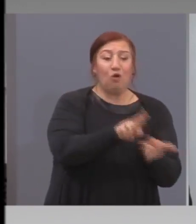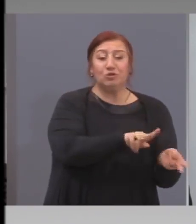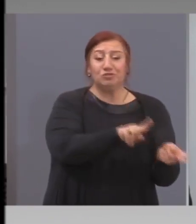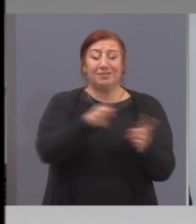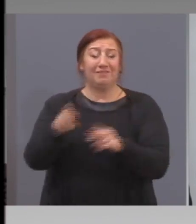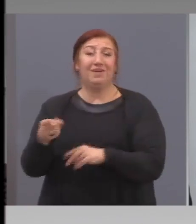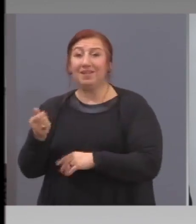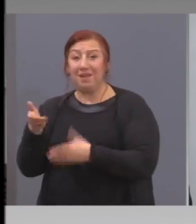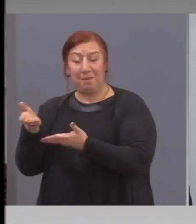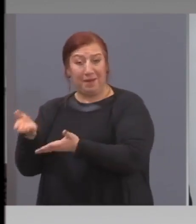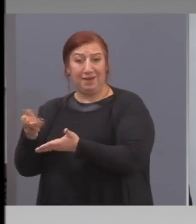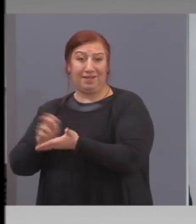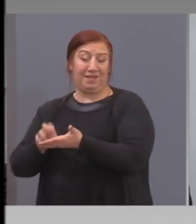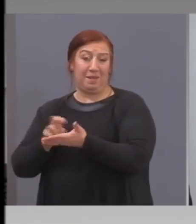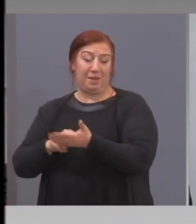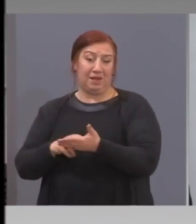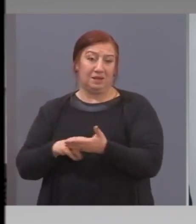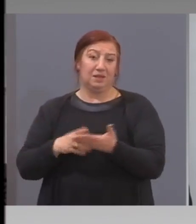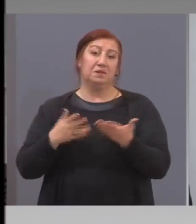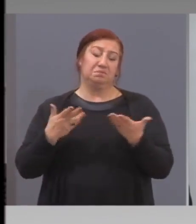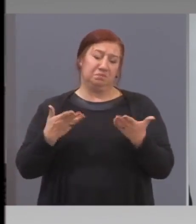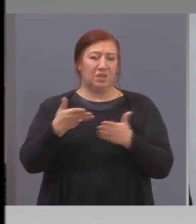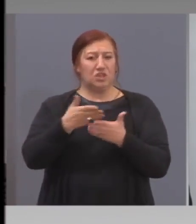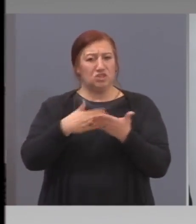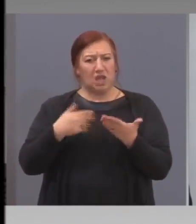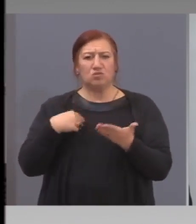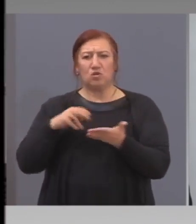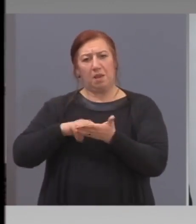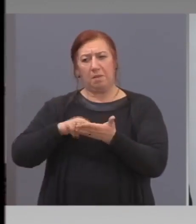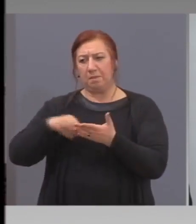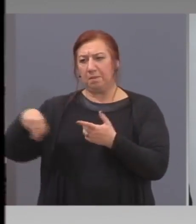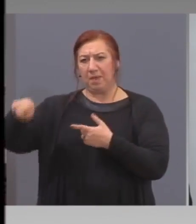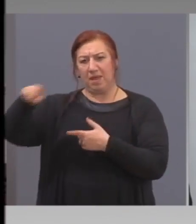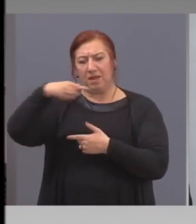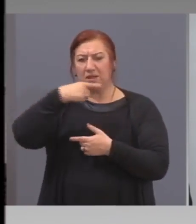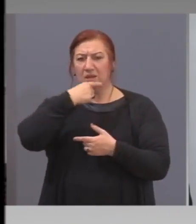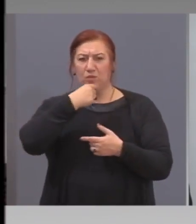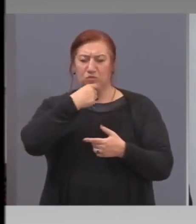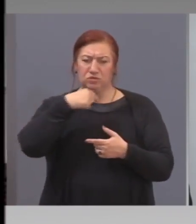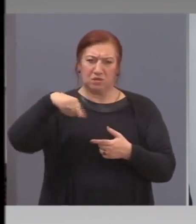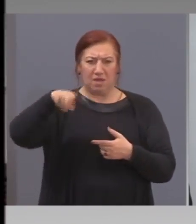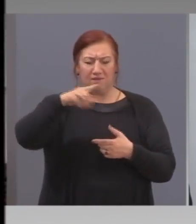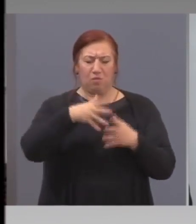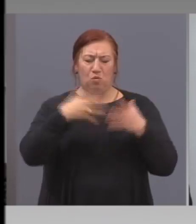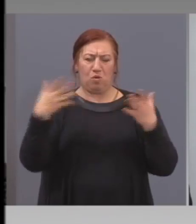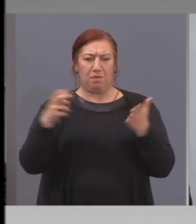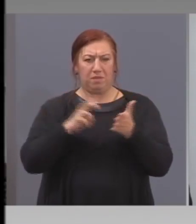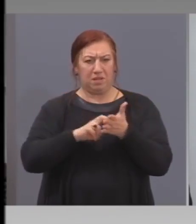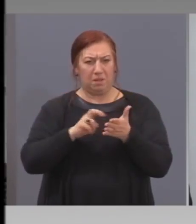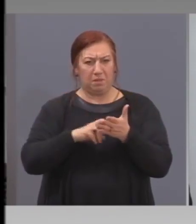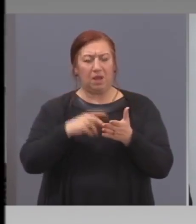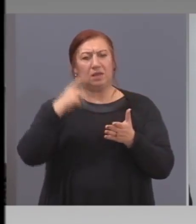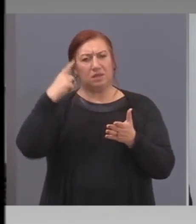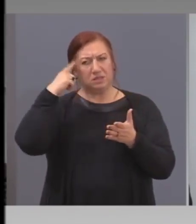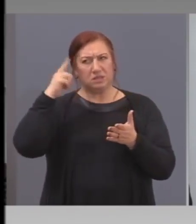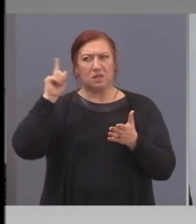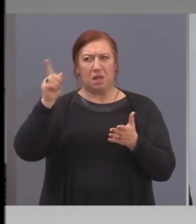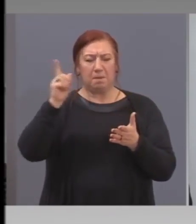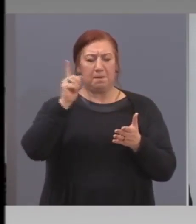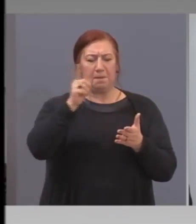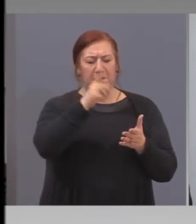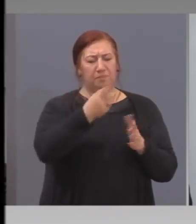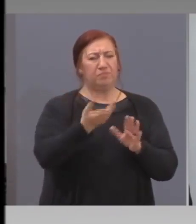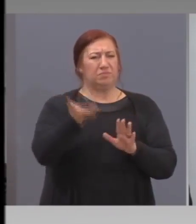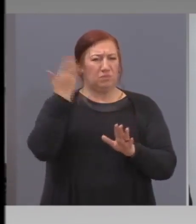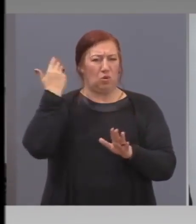Така че поне част от банкерите познавам и Андронов и другите, които са там доста от